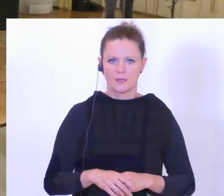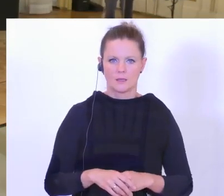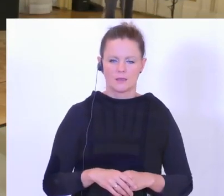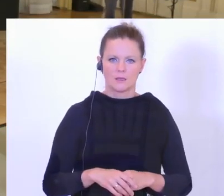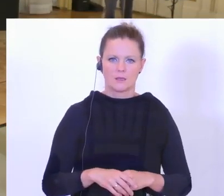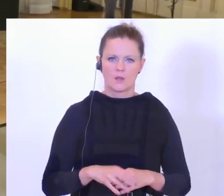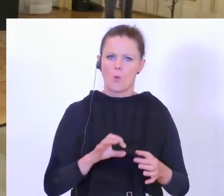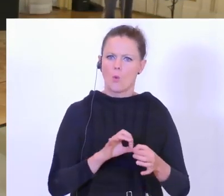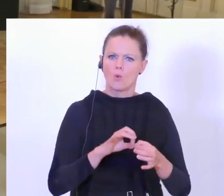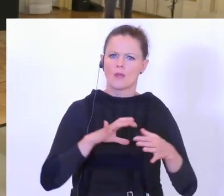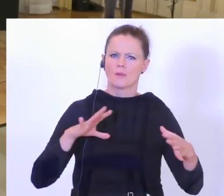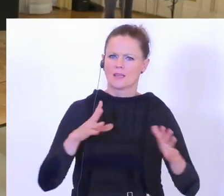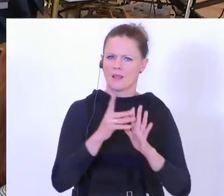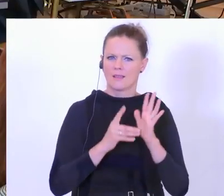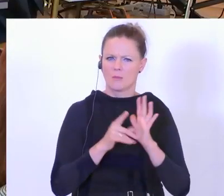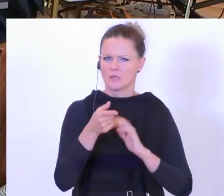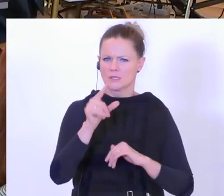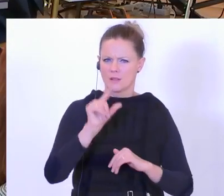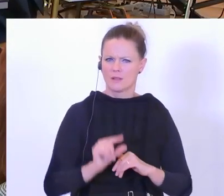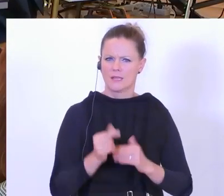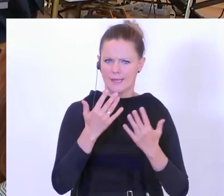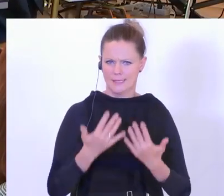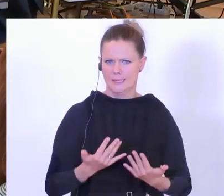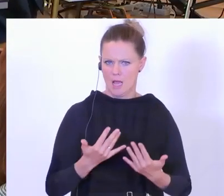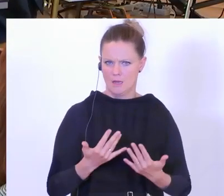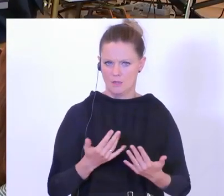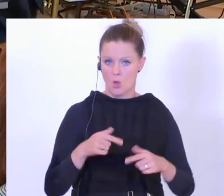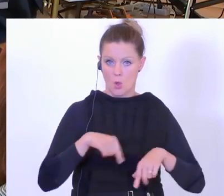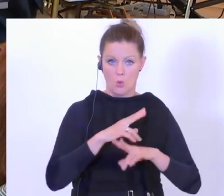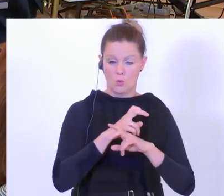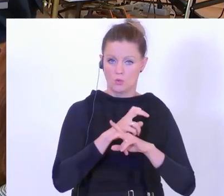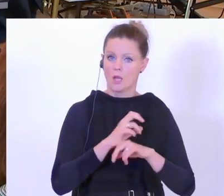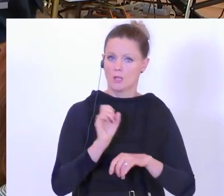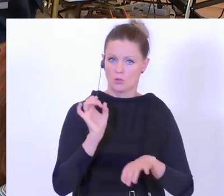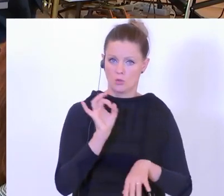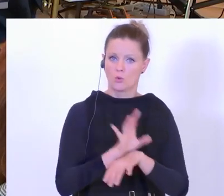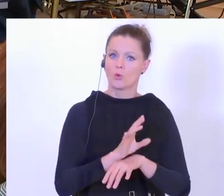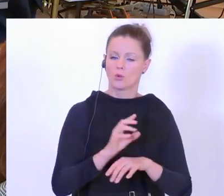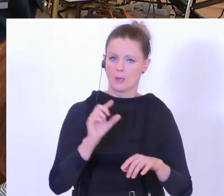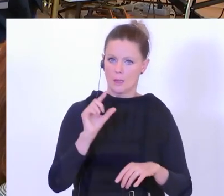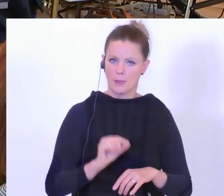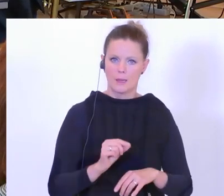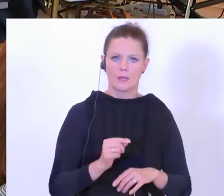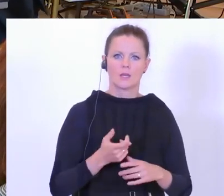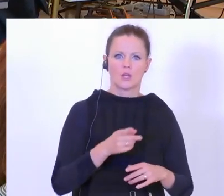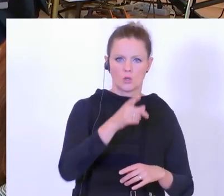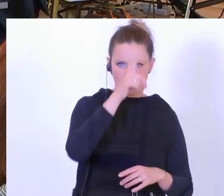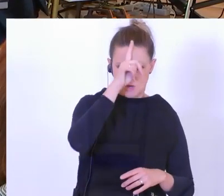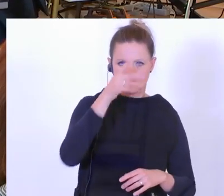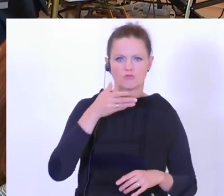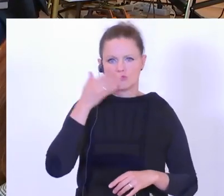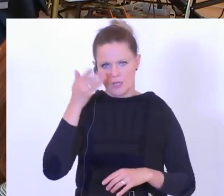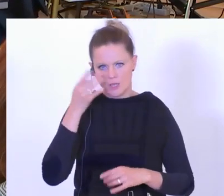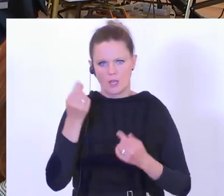Jetzt, unabhängig vom Datum, Sie haben die niedrigen Zahlen angesprochen. Das sind in Österreich zum Glück nieder, in Deutschland, Tschechien, Slowakei, so weiterweise auch.